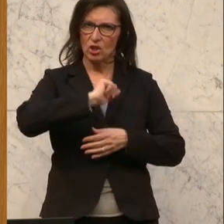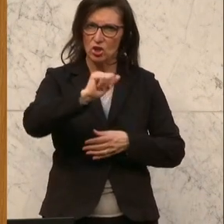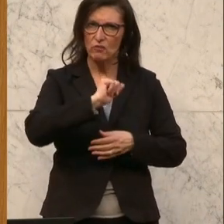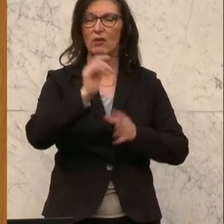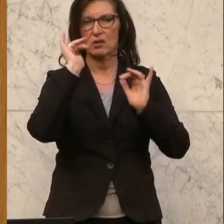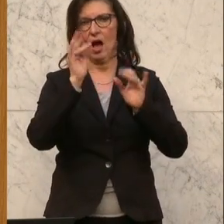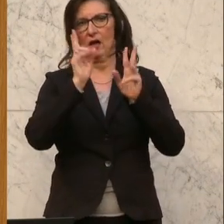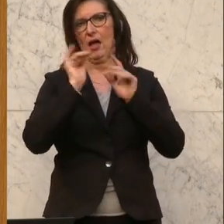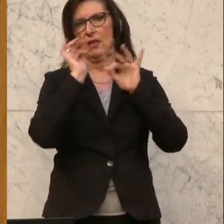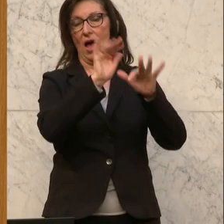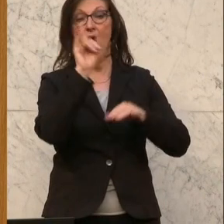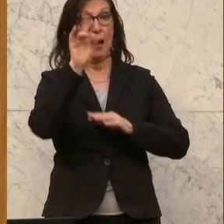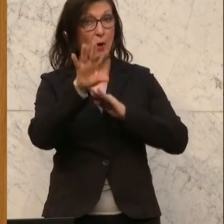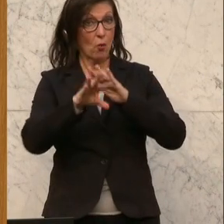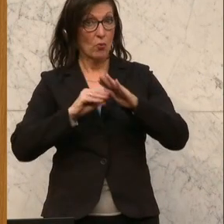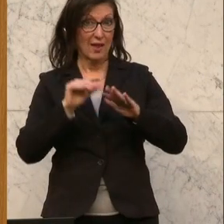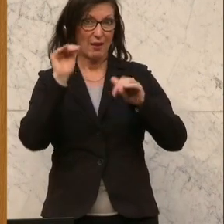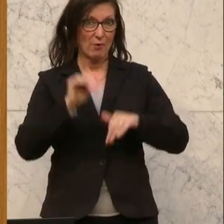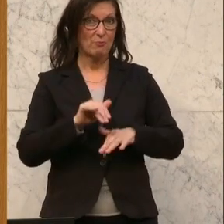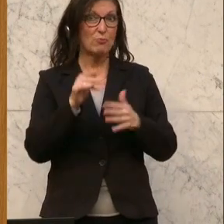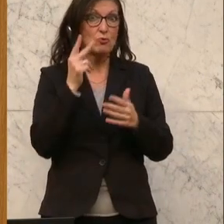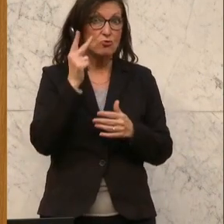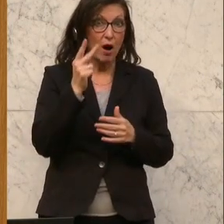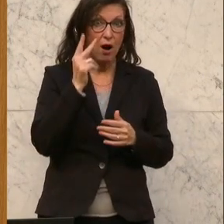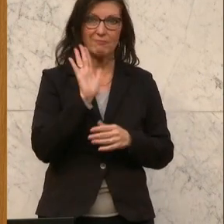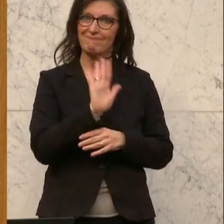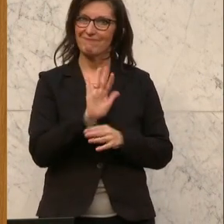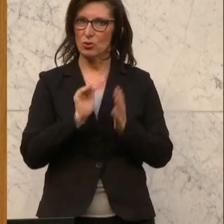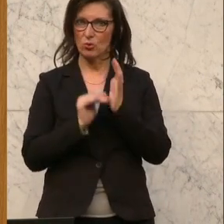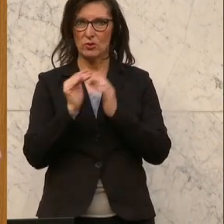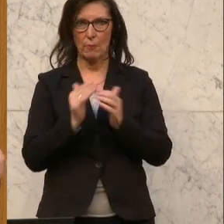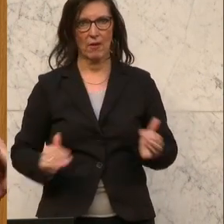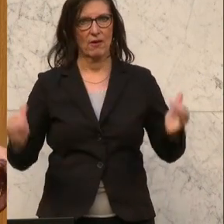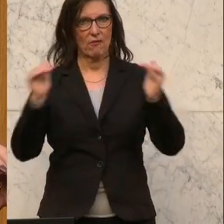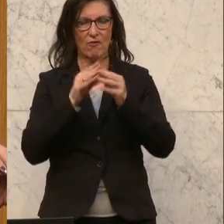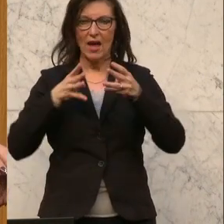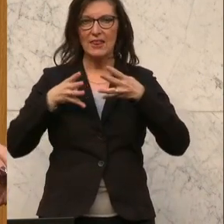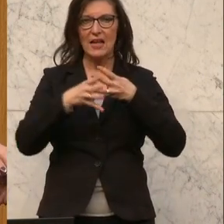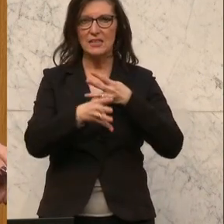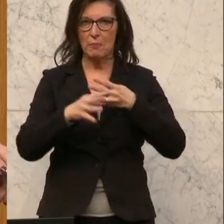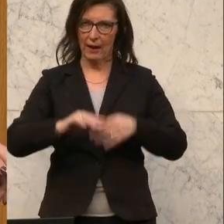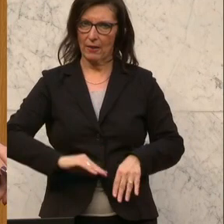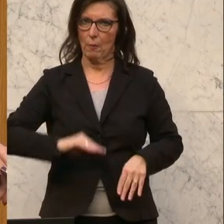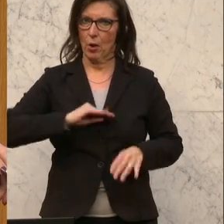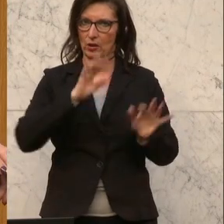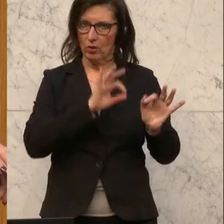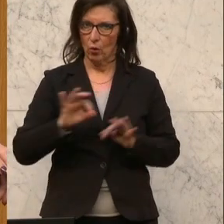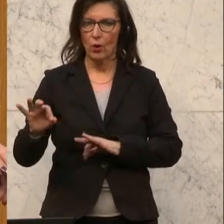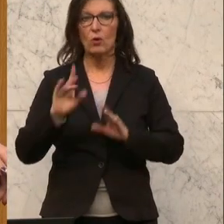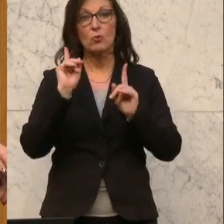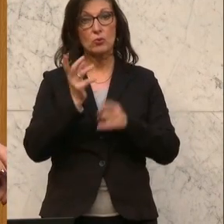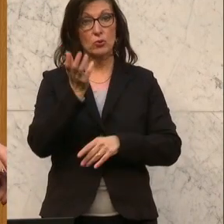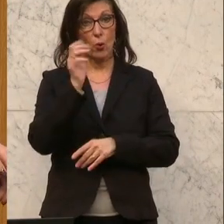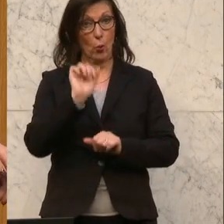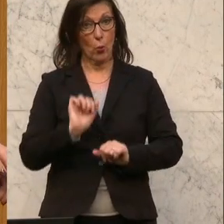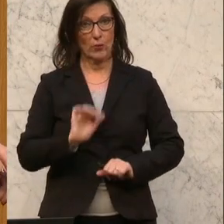Unternehmen müssen jedoch sicherstellen, dass ihre Systeme fair, transparent und ethisch sind und dass sie die Privatsphäre und die Sicherheit